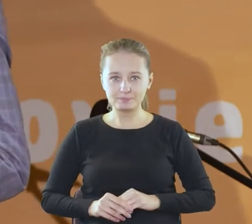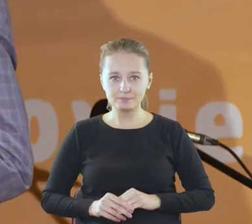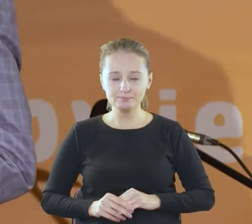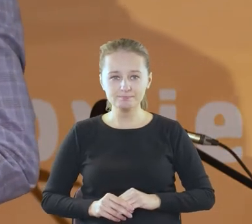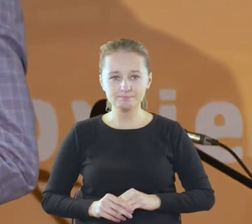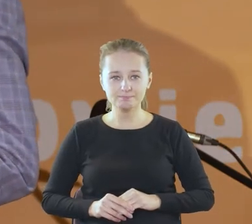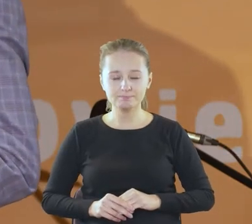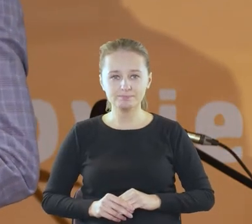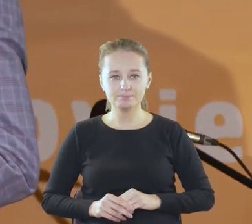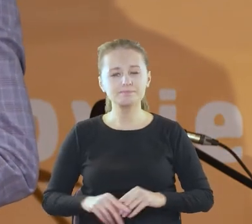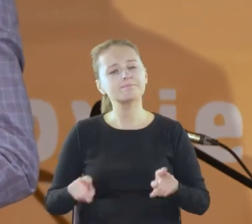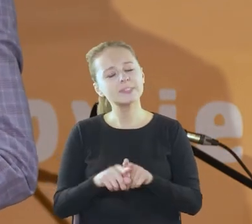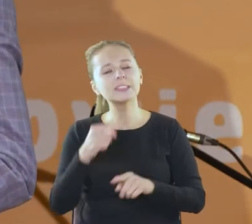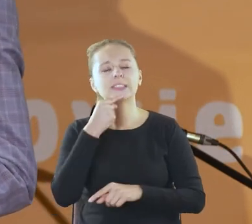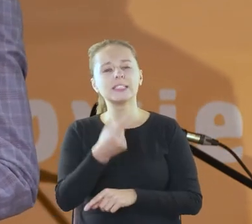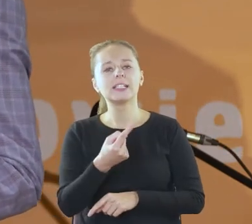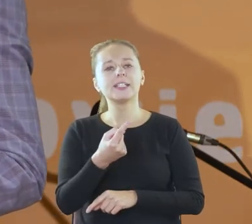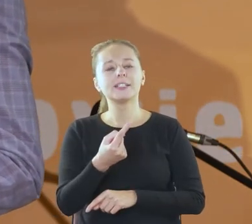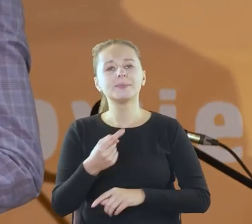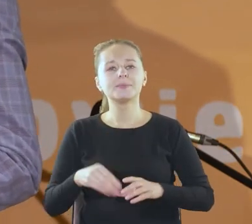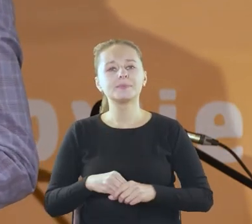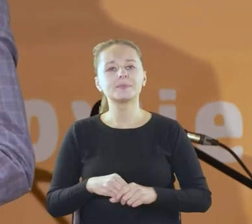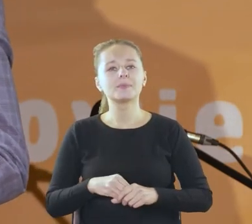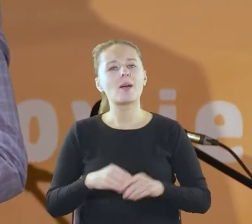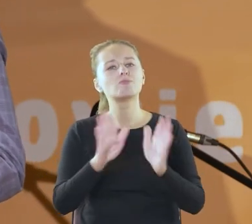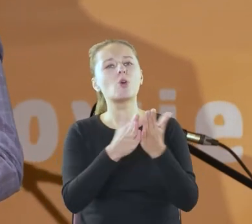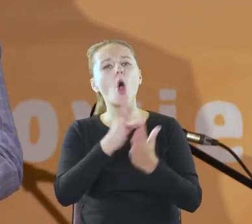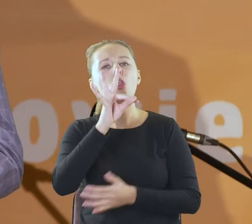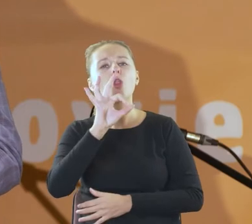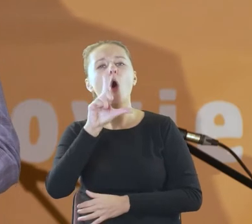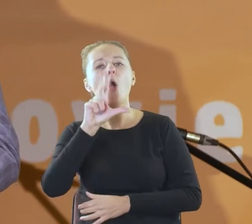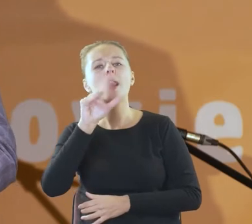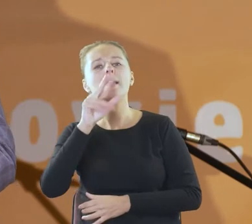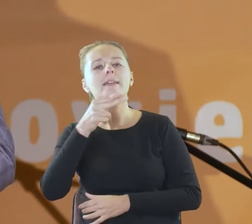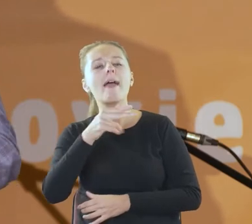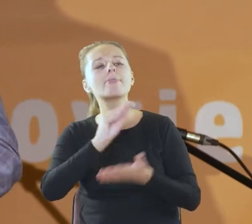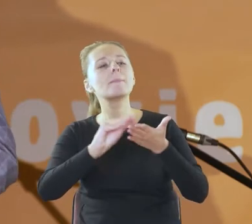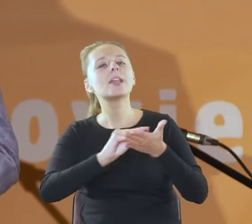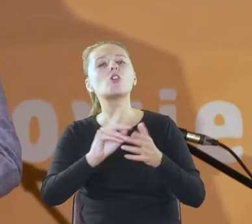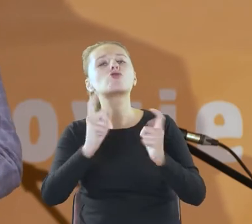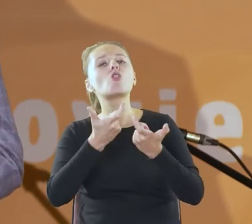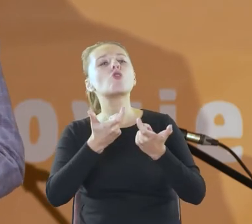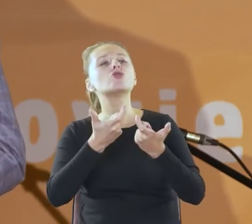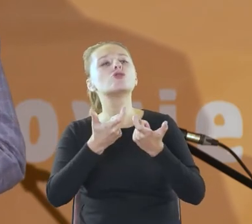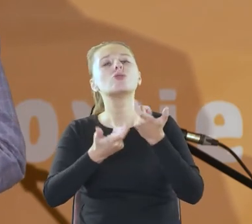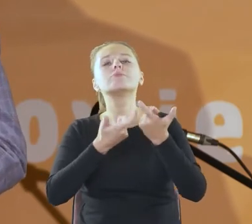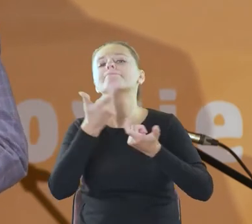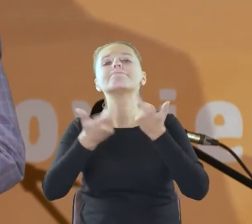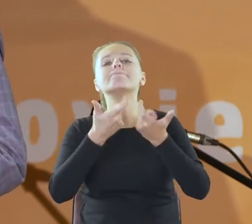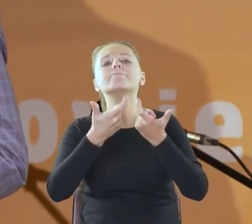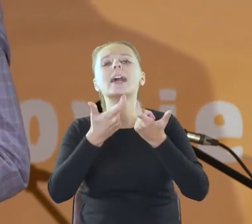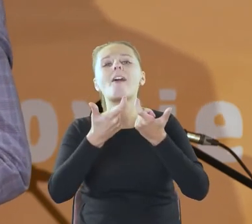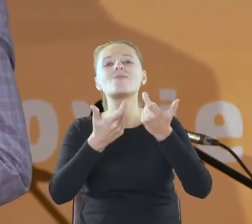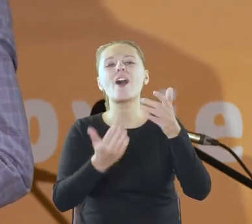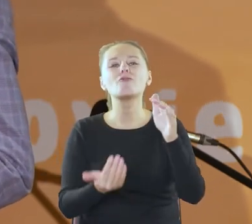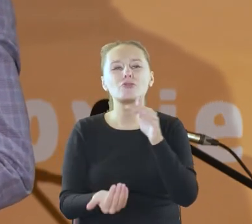Tolkienem i powiem tak, tam jest napisane, że coś dzieje się na wschodzie. My dzisiaj wiemy co, ale